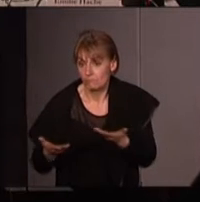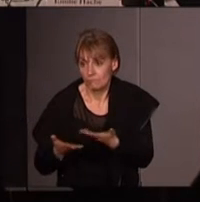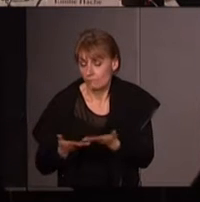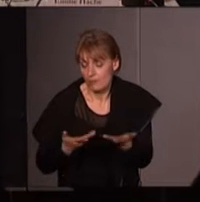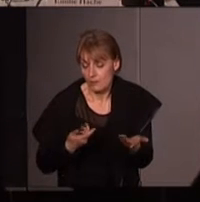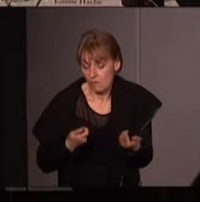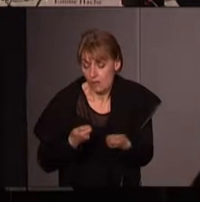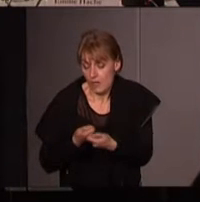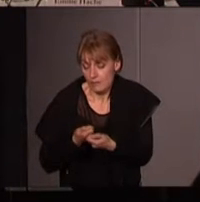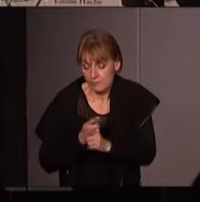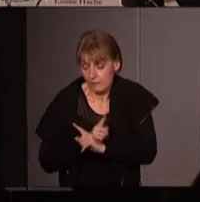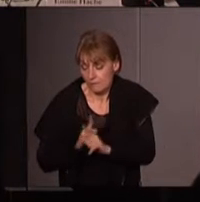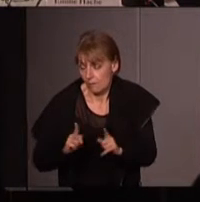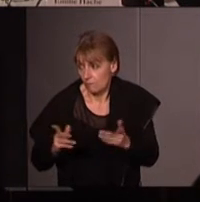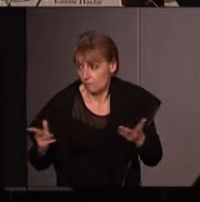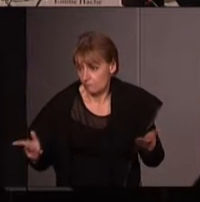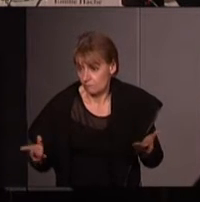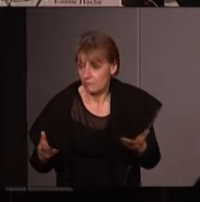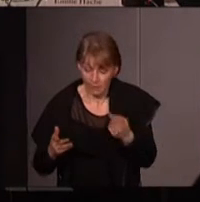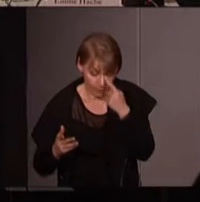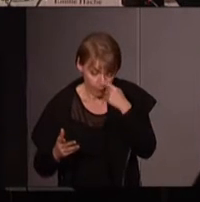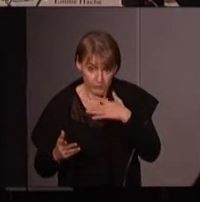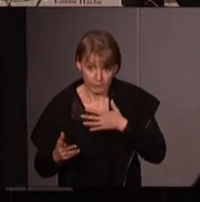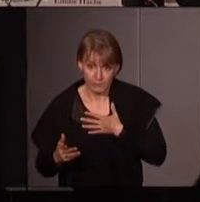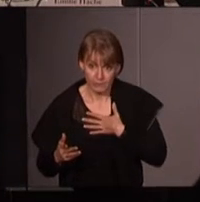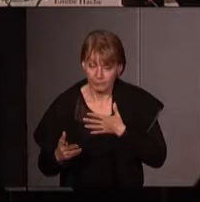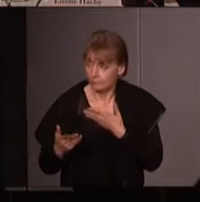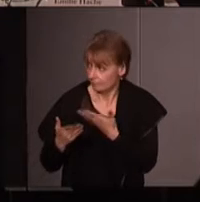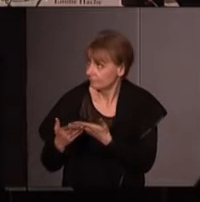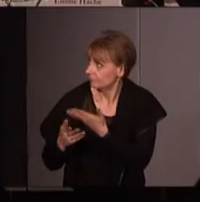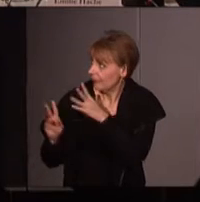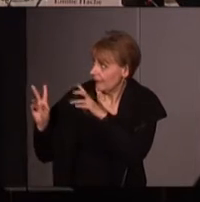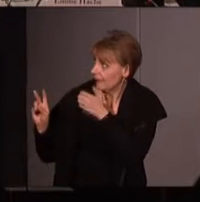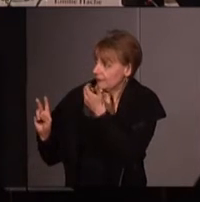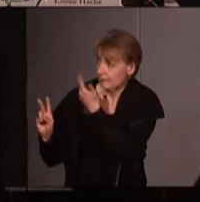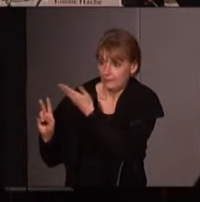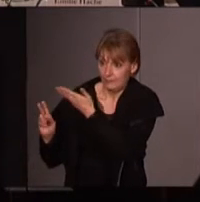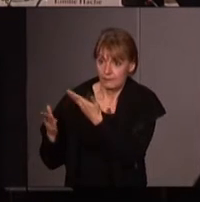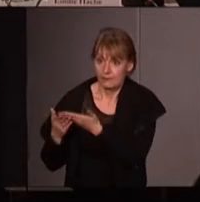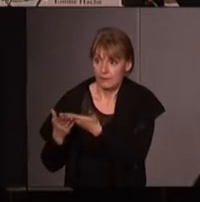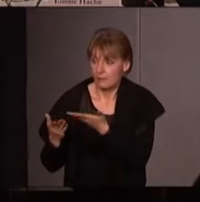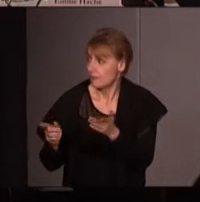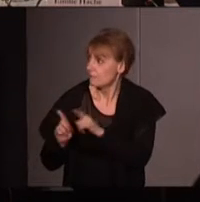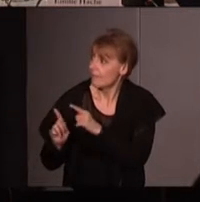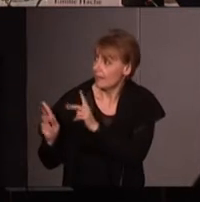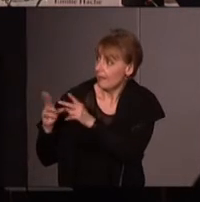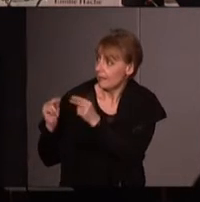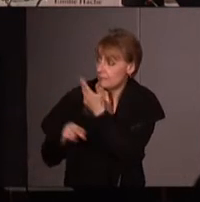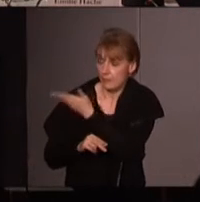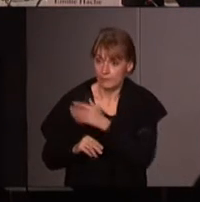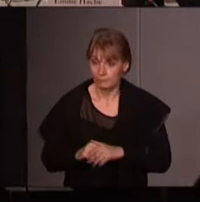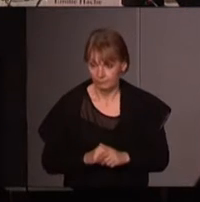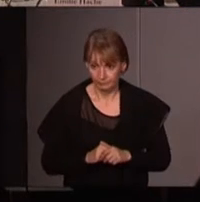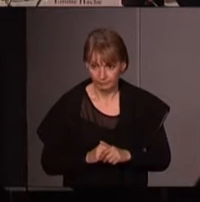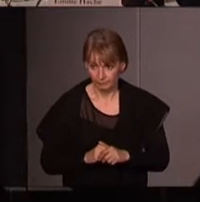adéquat etc et il me semblait que ça enfin en tout cas la raison principale exactement ce que voilà ce que tu ce que tu viens de dire à savoir